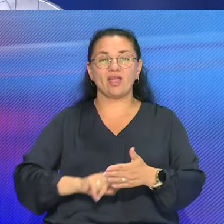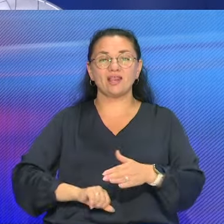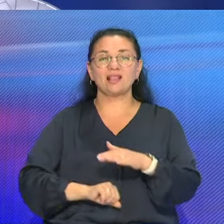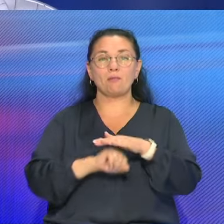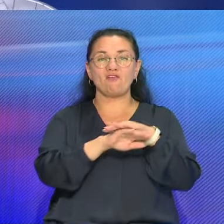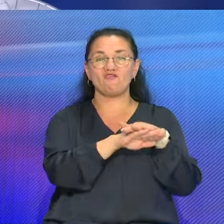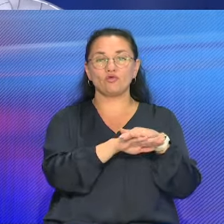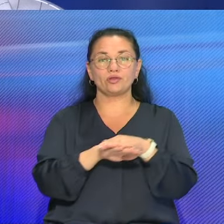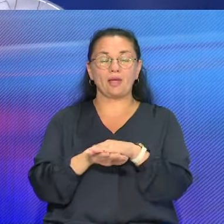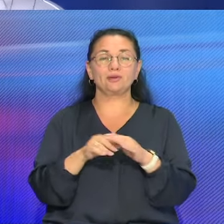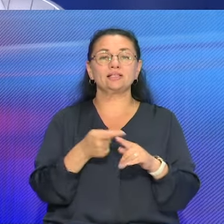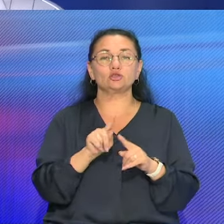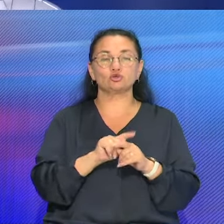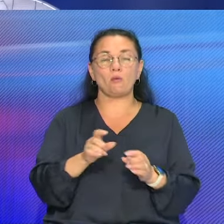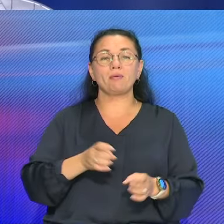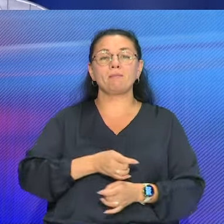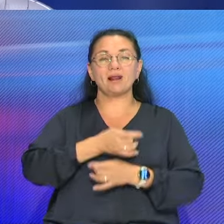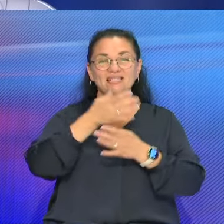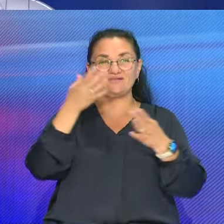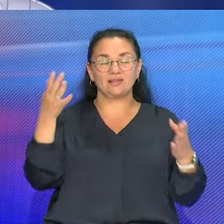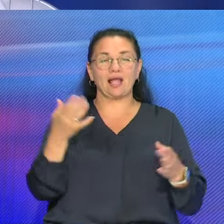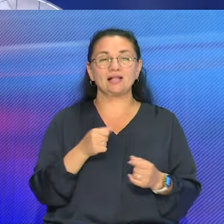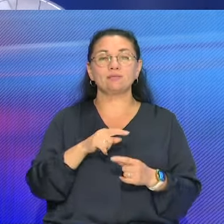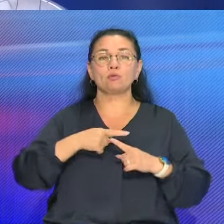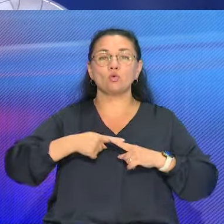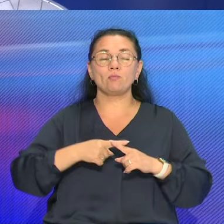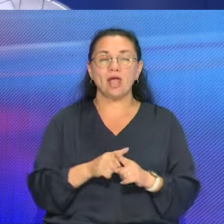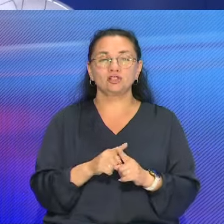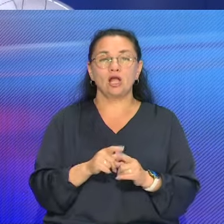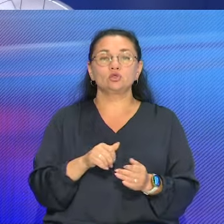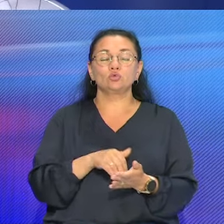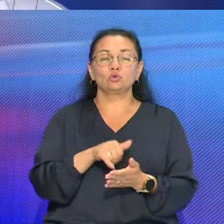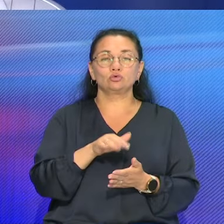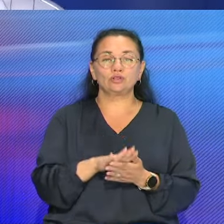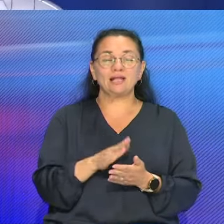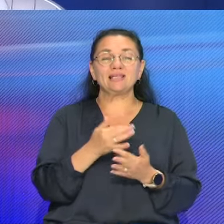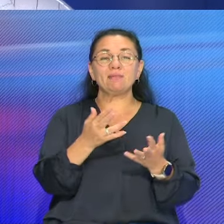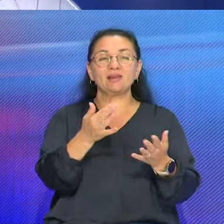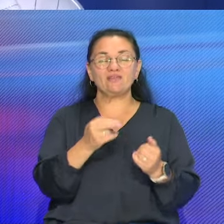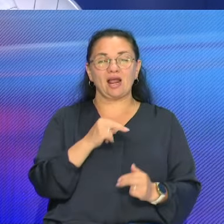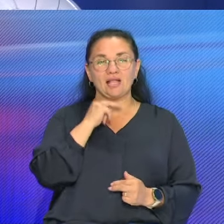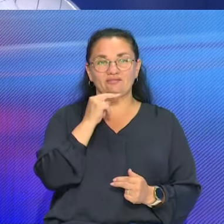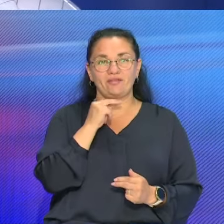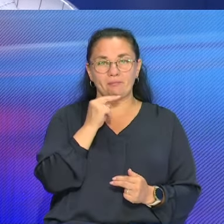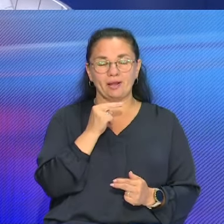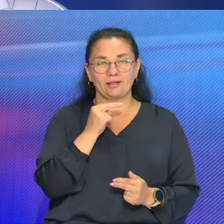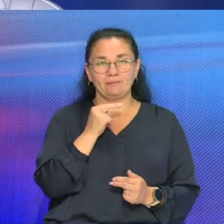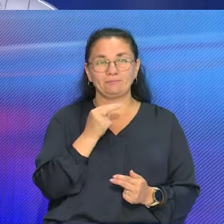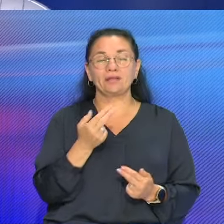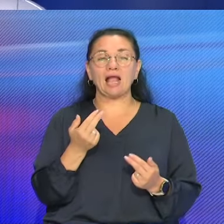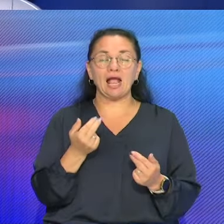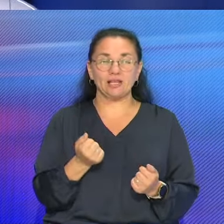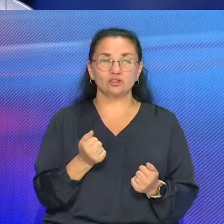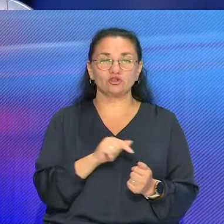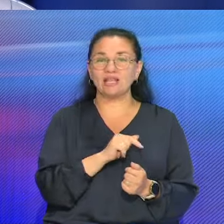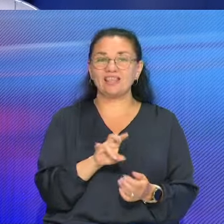делаем для того, чтобы процветать, приумножать и созидательным трудом привлекать внимание. Конечно, не всегда